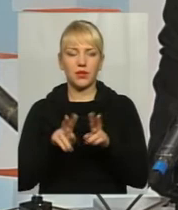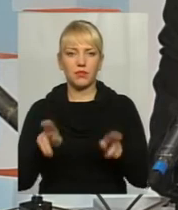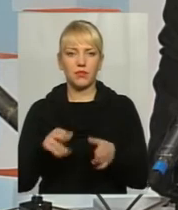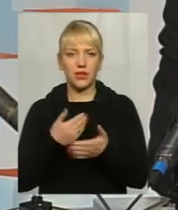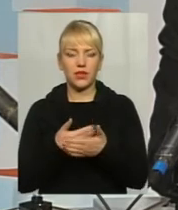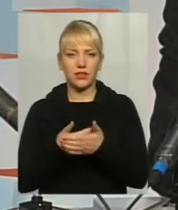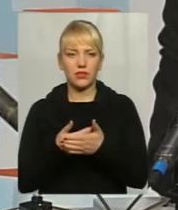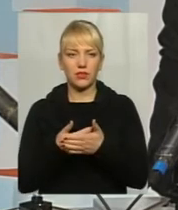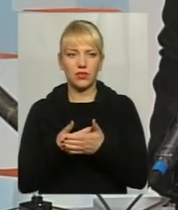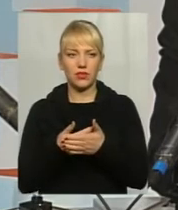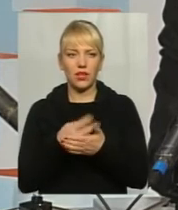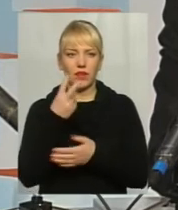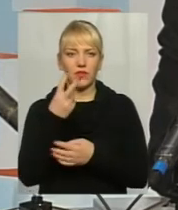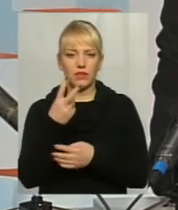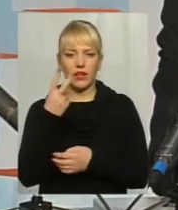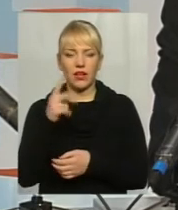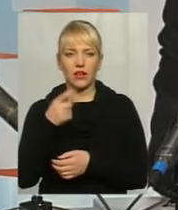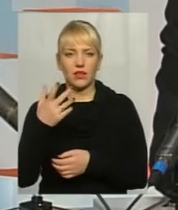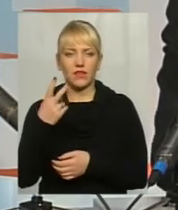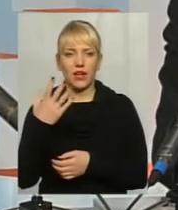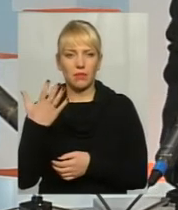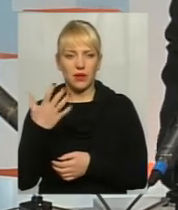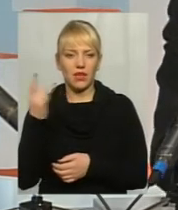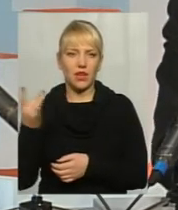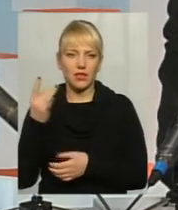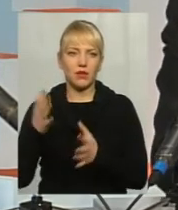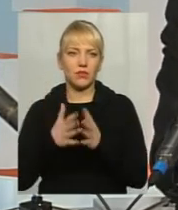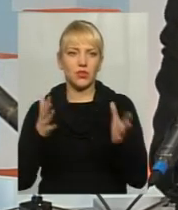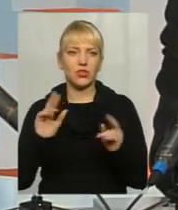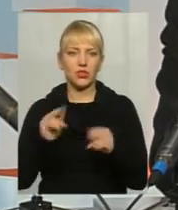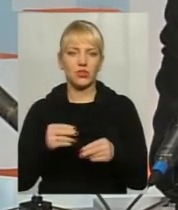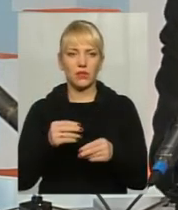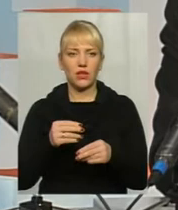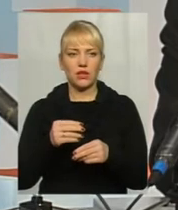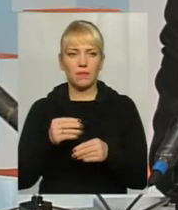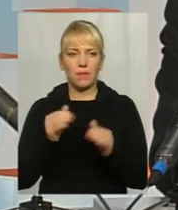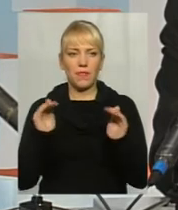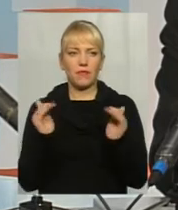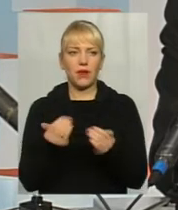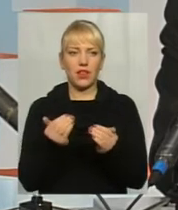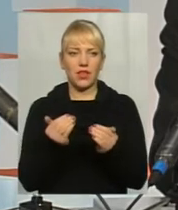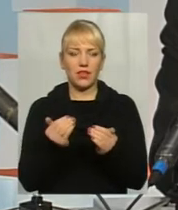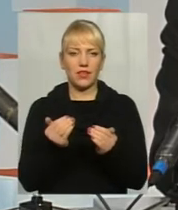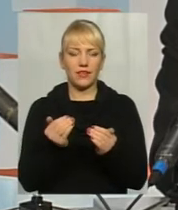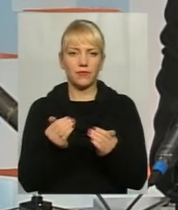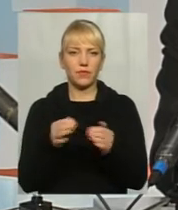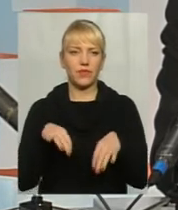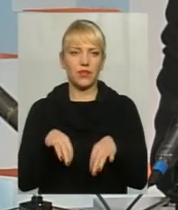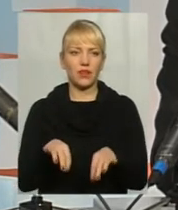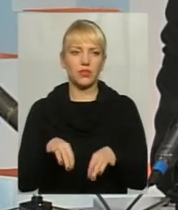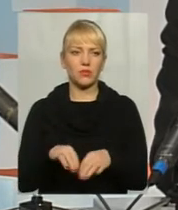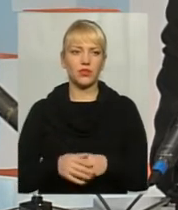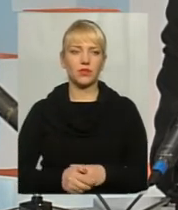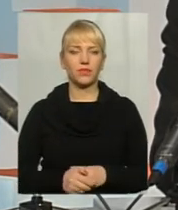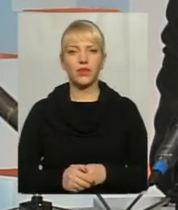2-2,5 рази, а може і більше, вище, ніж перевезення в малогабаритному транспорті, маршрутці.